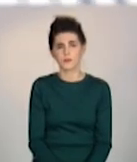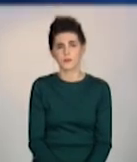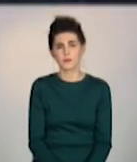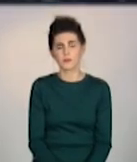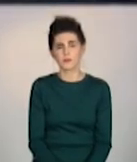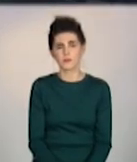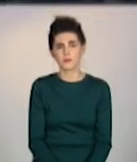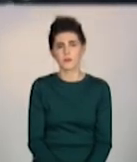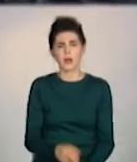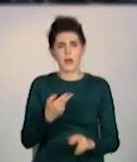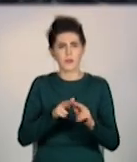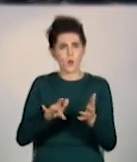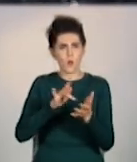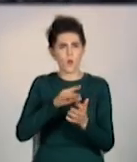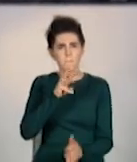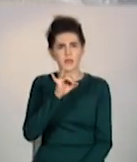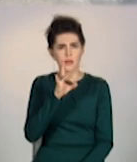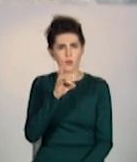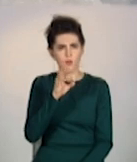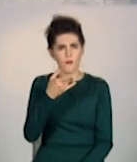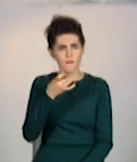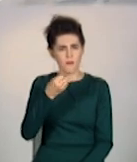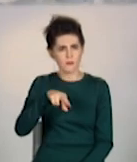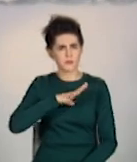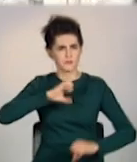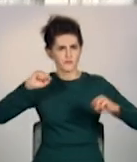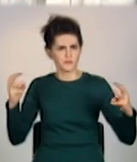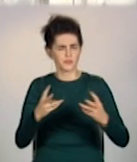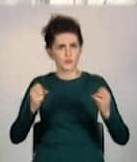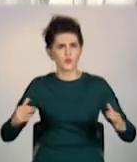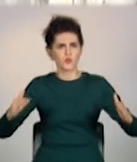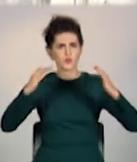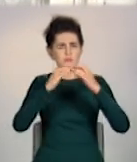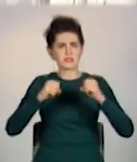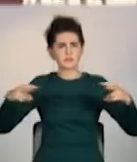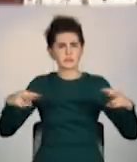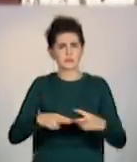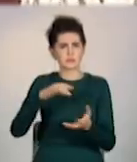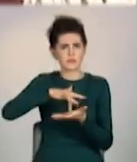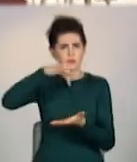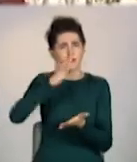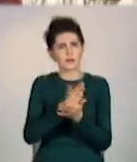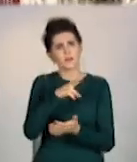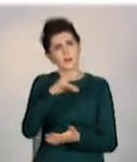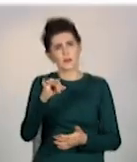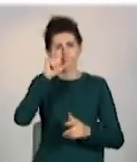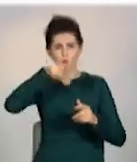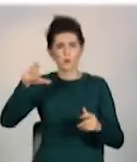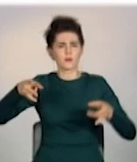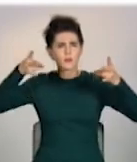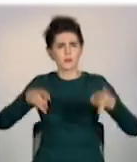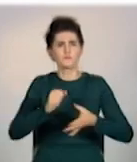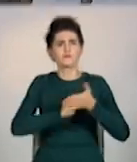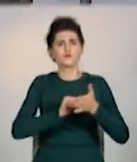У Мирнограді палала покинута будівля в числевольного центру. Чи є постраждалі та через що